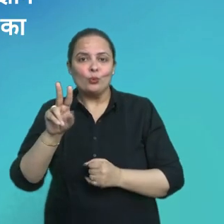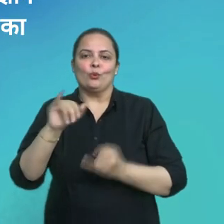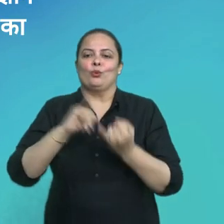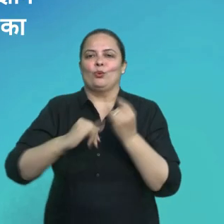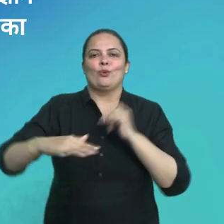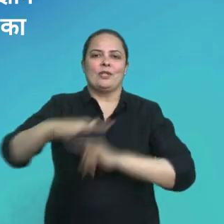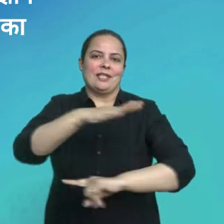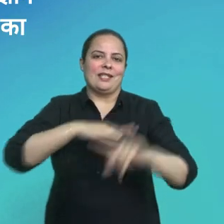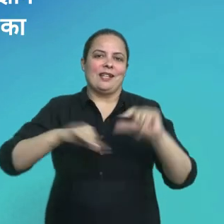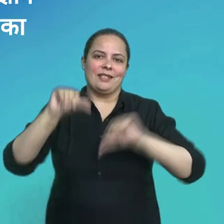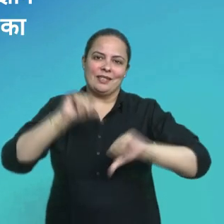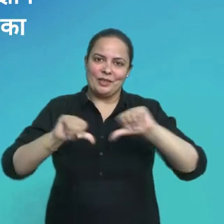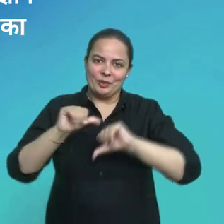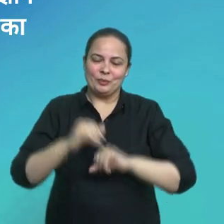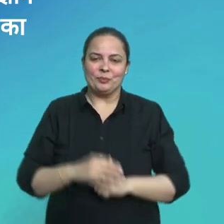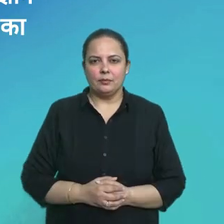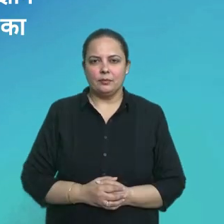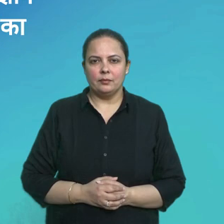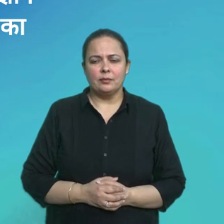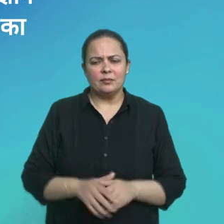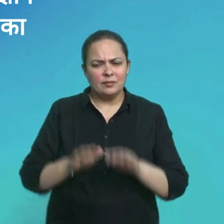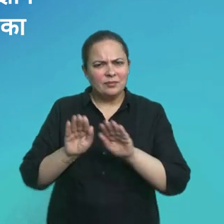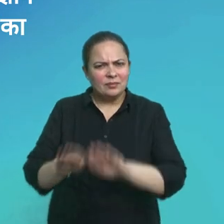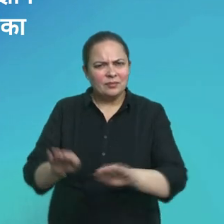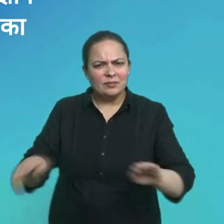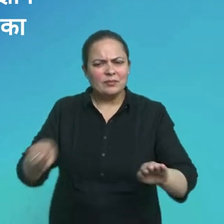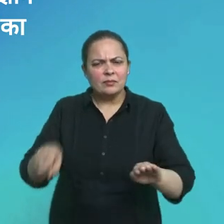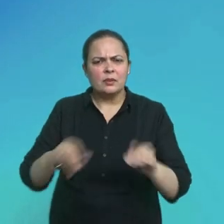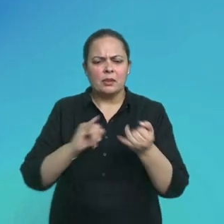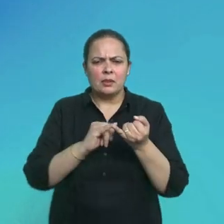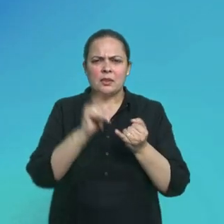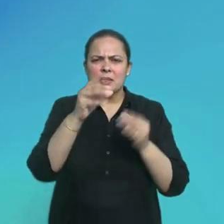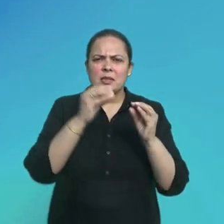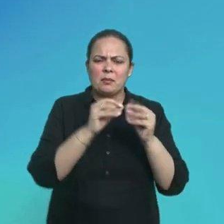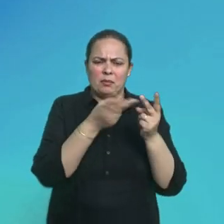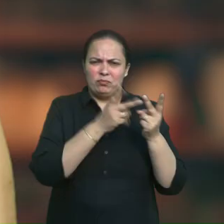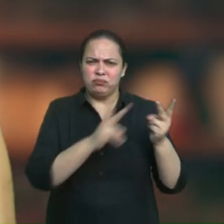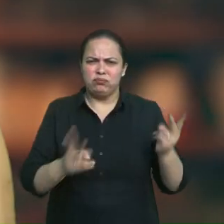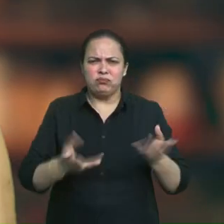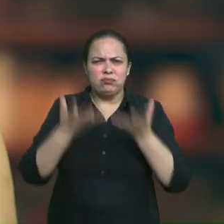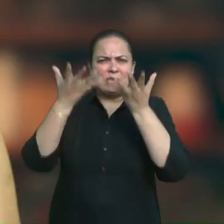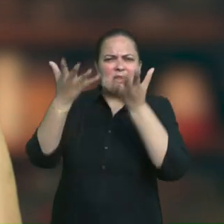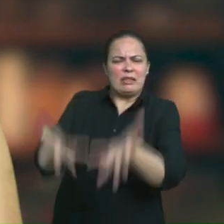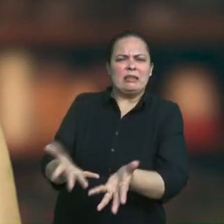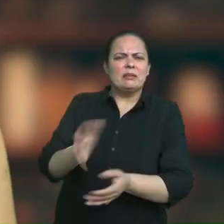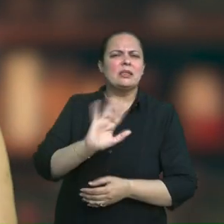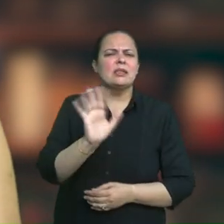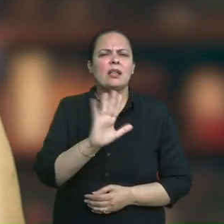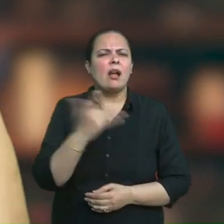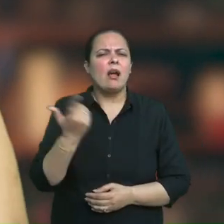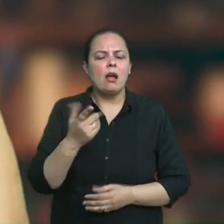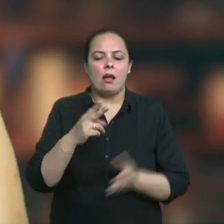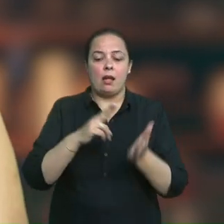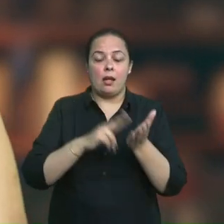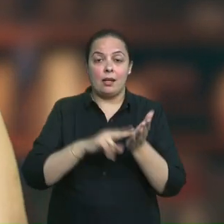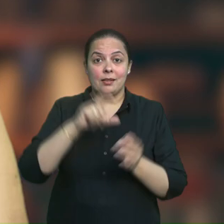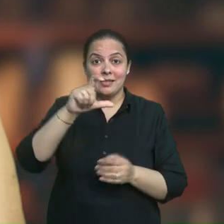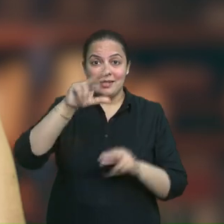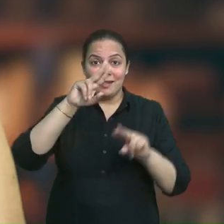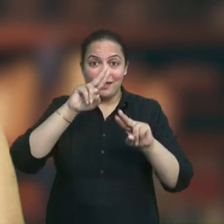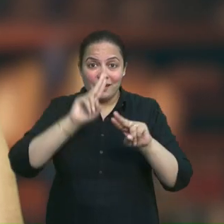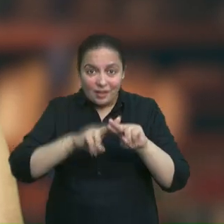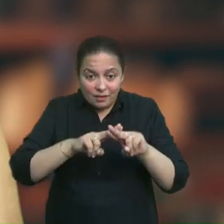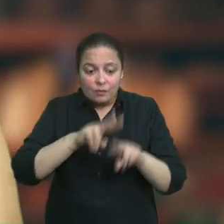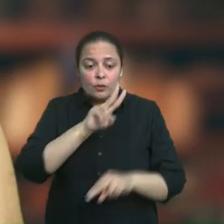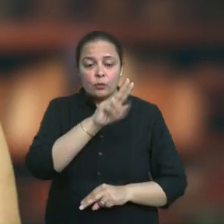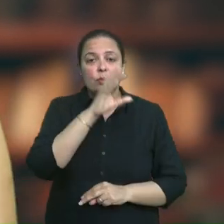चर्या की रूप रेखा 2005 ने भी इसका समर्थन किया हाला के एक एकरत पहलू को मजबूत